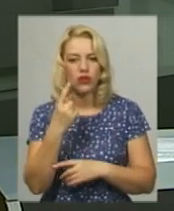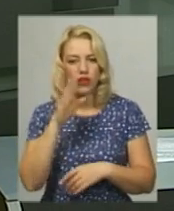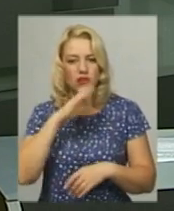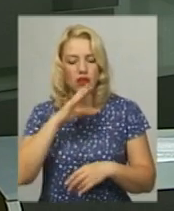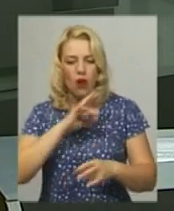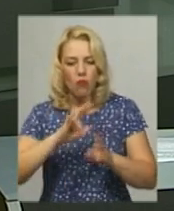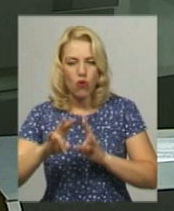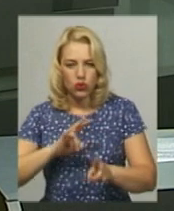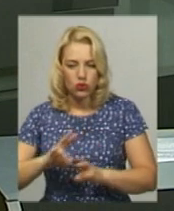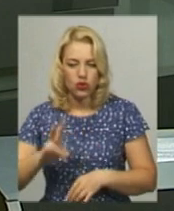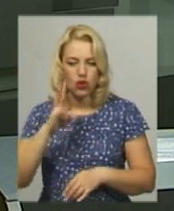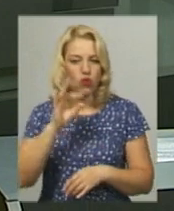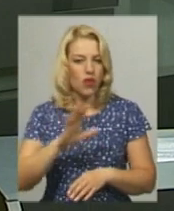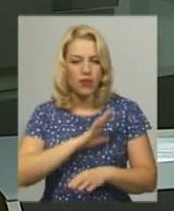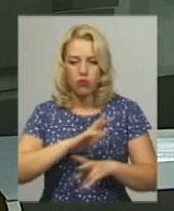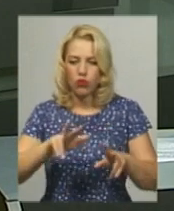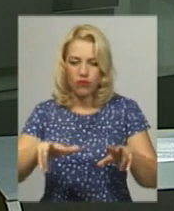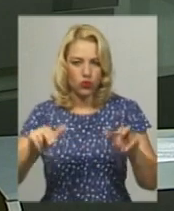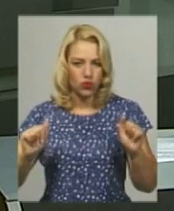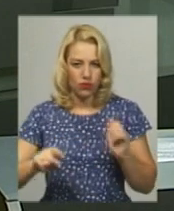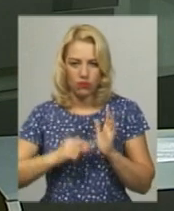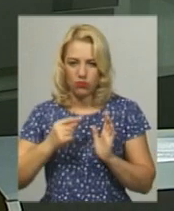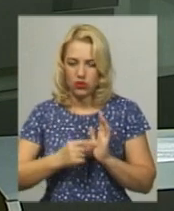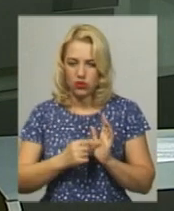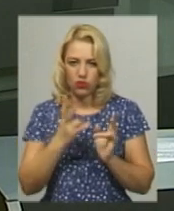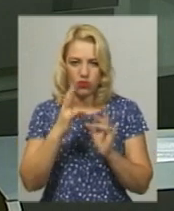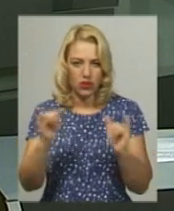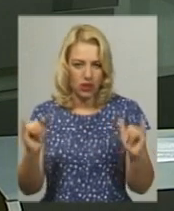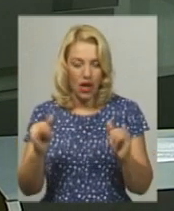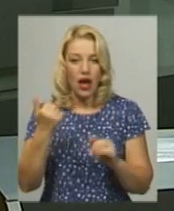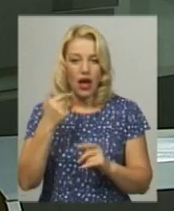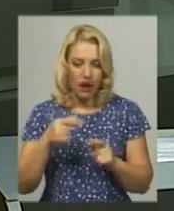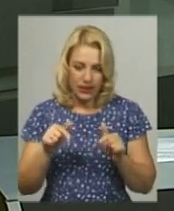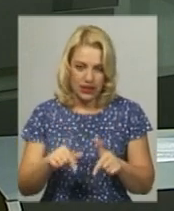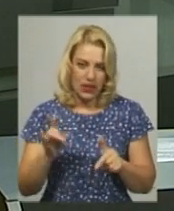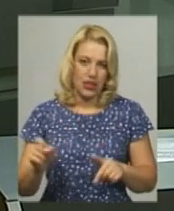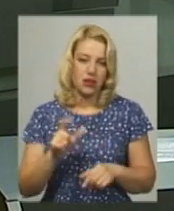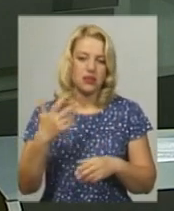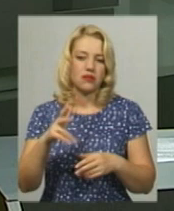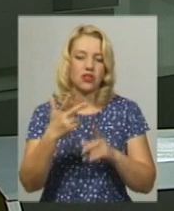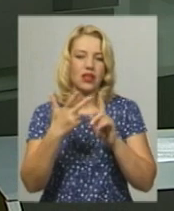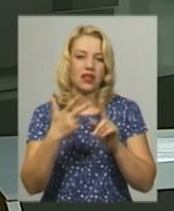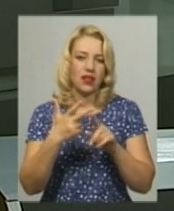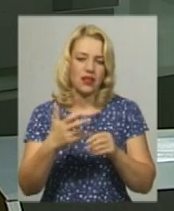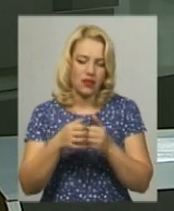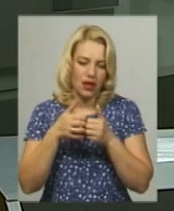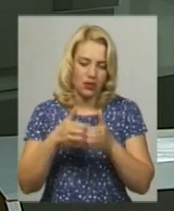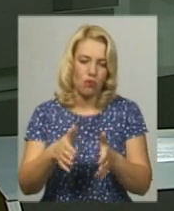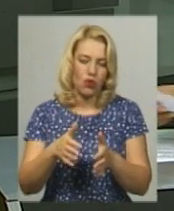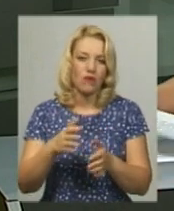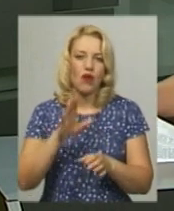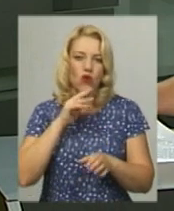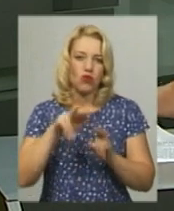Хмельницькому не відключали жодного разу, додає Станіслав Міхалець. Цьогоріч це вже третій прорив. Воду відключали лише вчора.